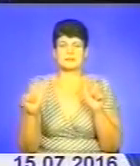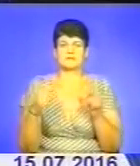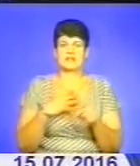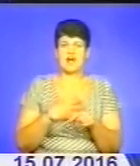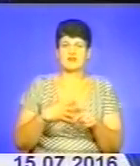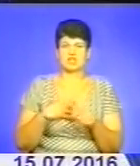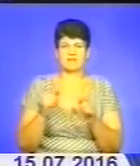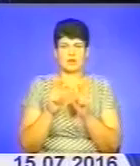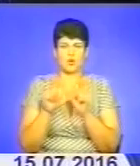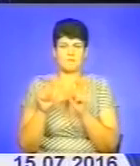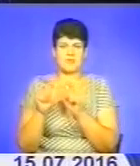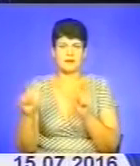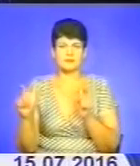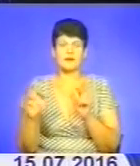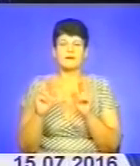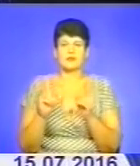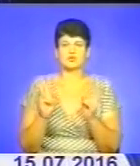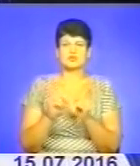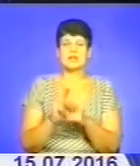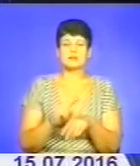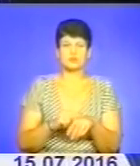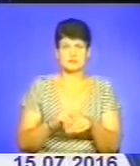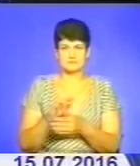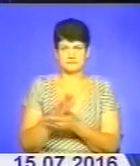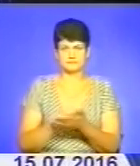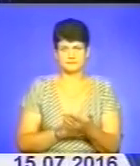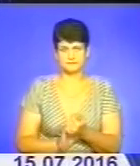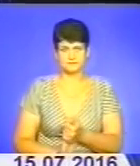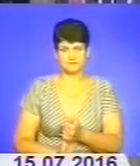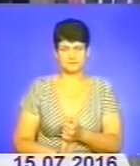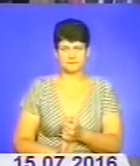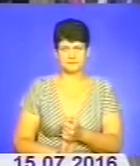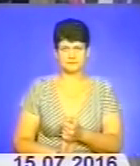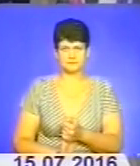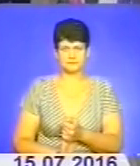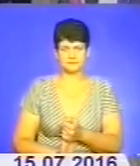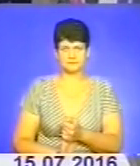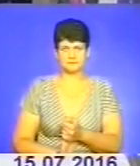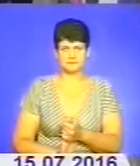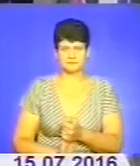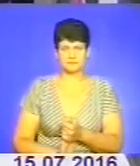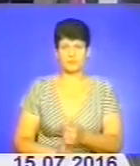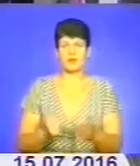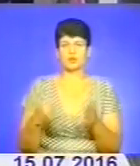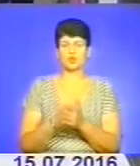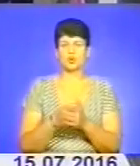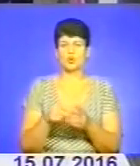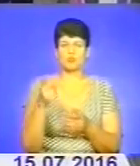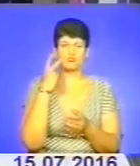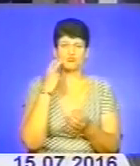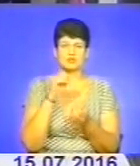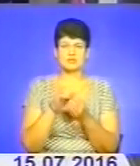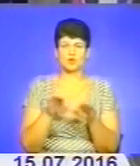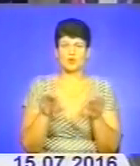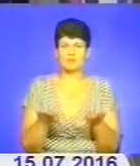важливих об'єктах. Як зустрічали поліцейських – у наступному сюжеті. До постійного місця дислокації зі